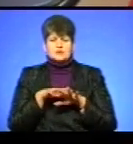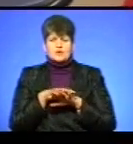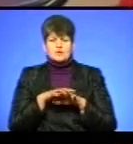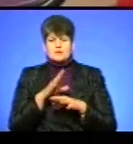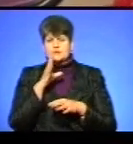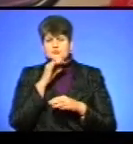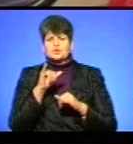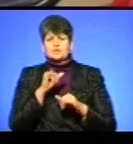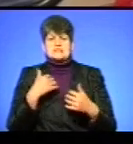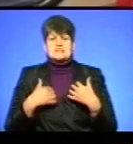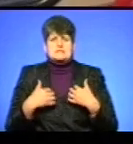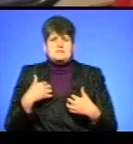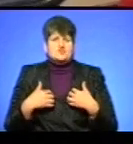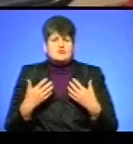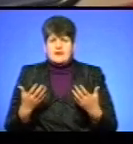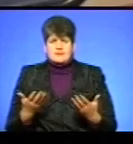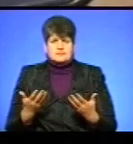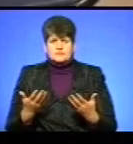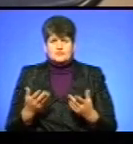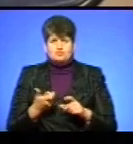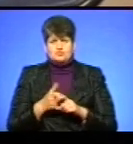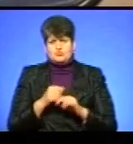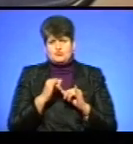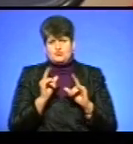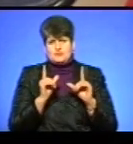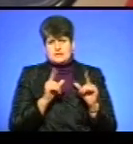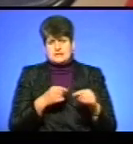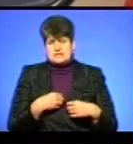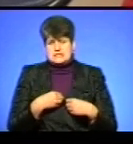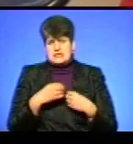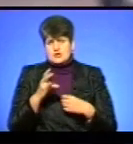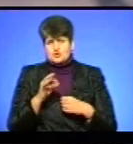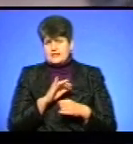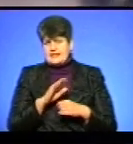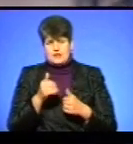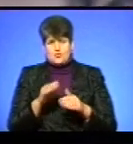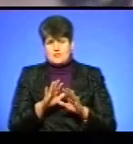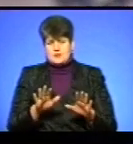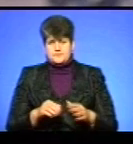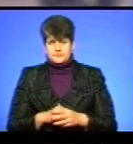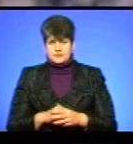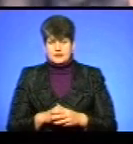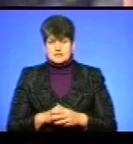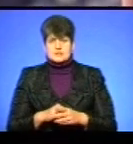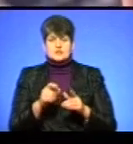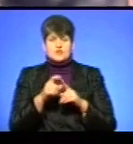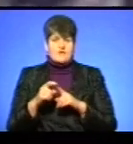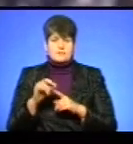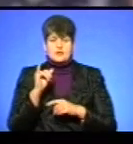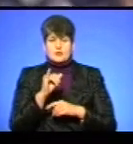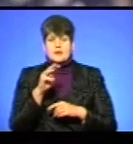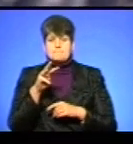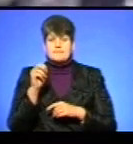постійно кудись спішать. Ну, дуже погано. Там їхати страшно і недобре. За словами Ігоря Мединського,